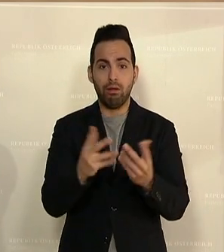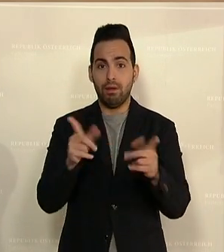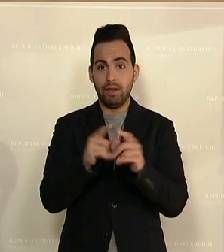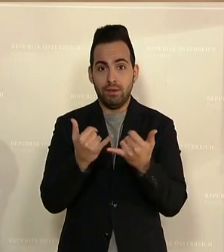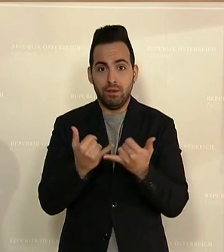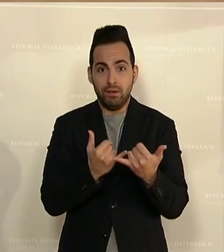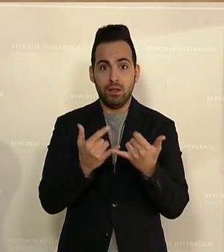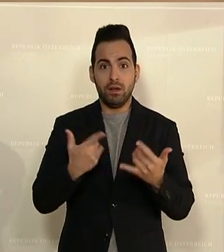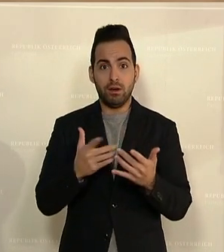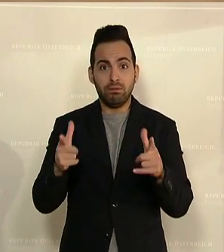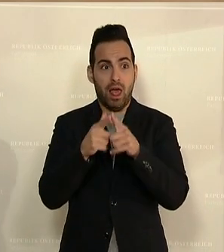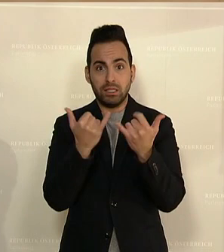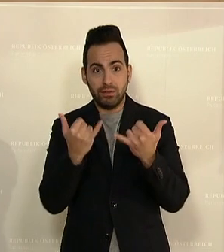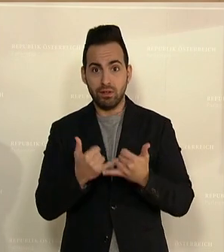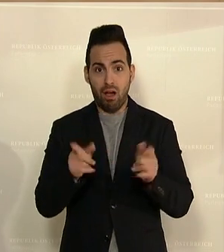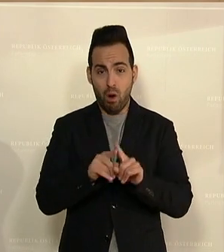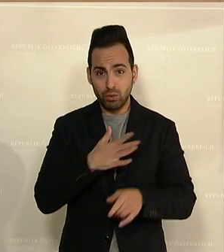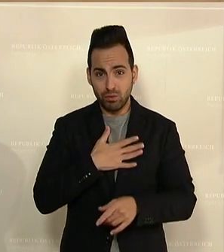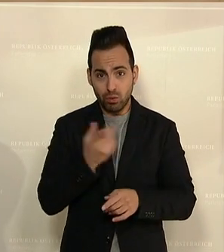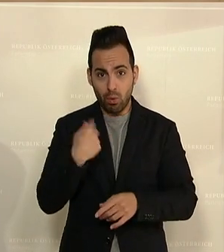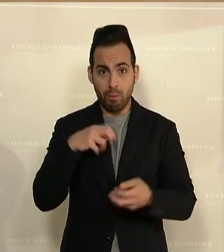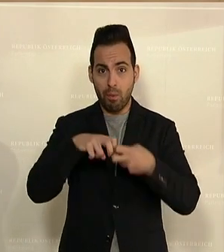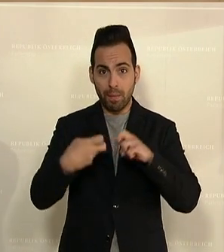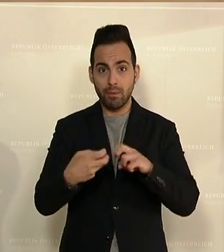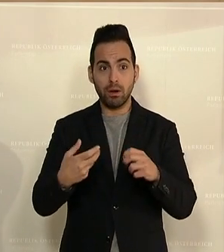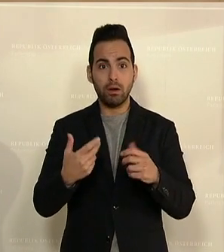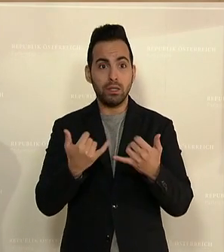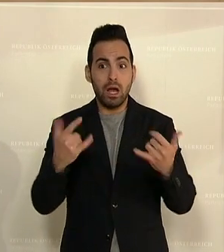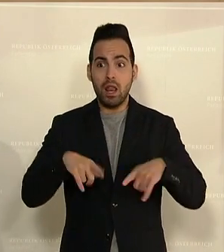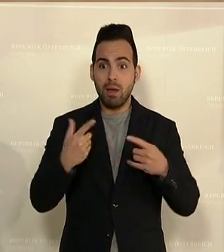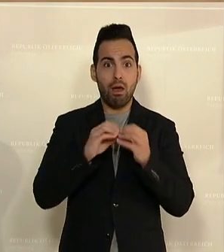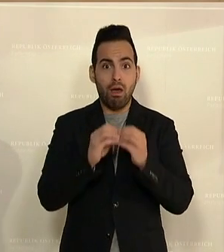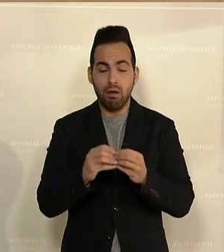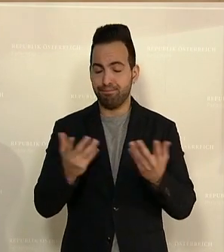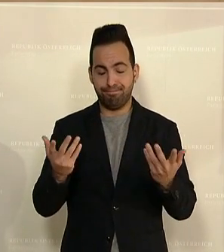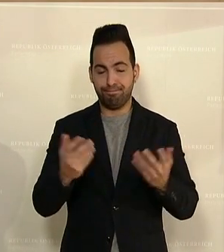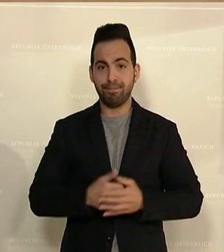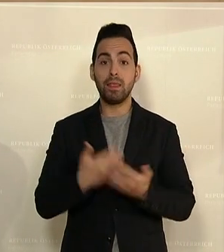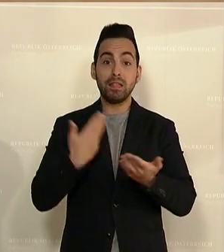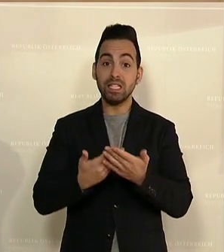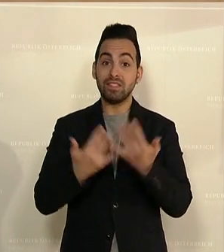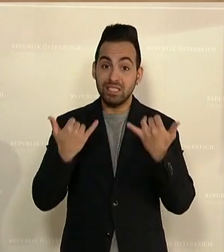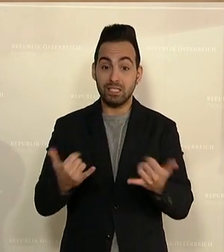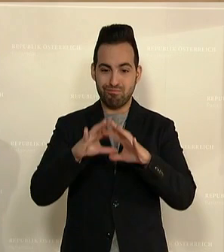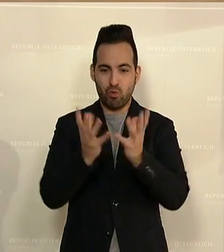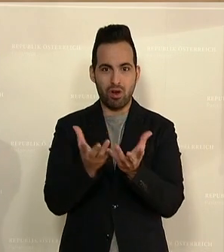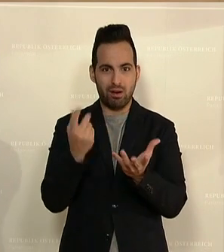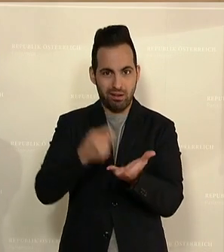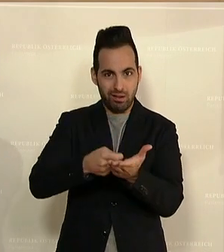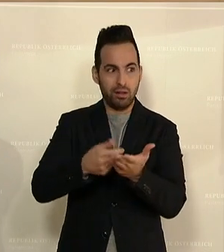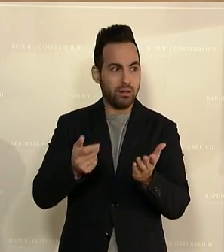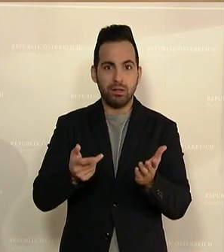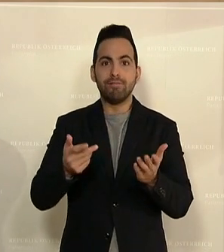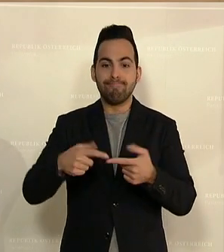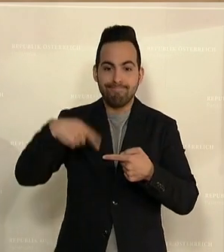und werden auch wirklich damit zu kämpfen haben, sich alles und das Leben leisten zu können. Deshalb musste die Pauschale abermals